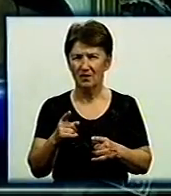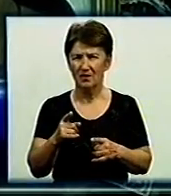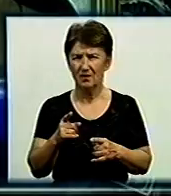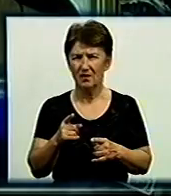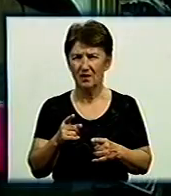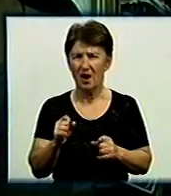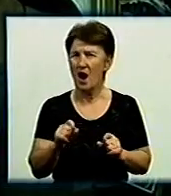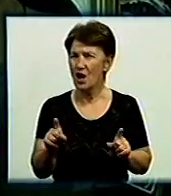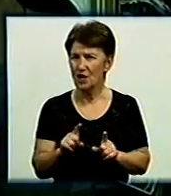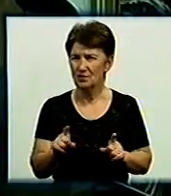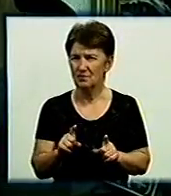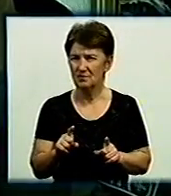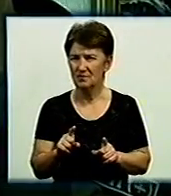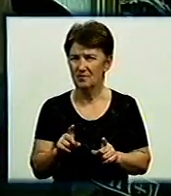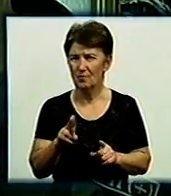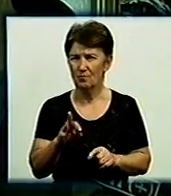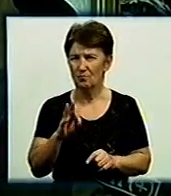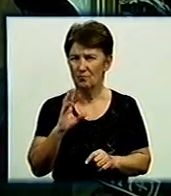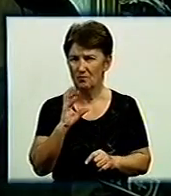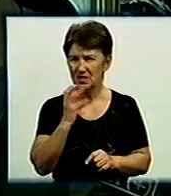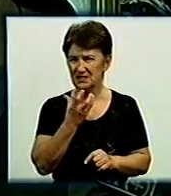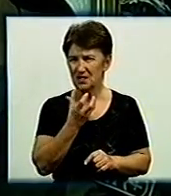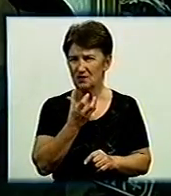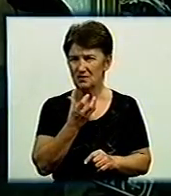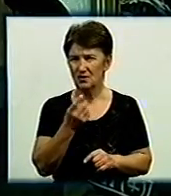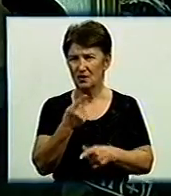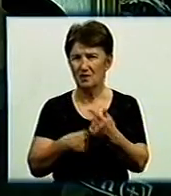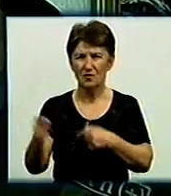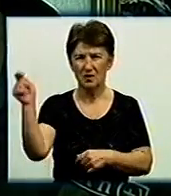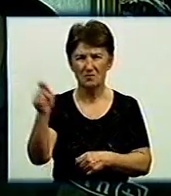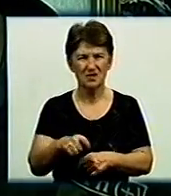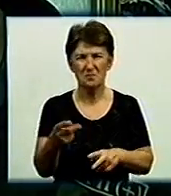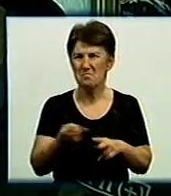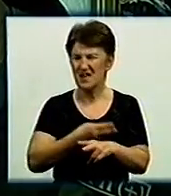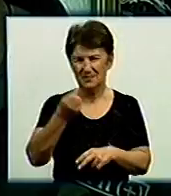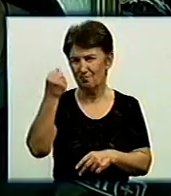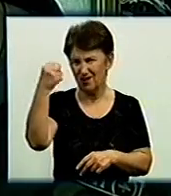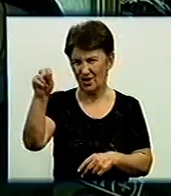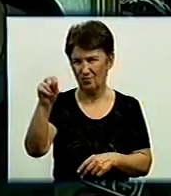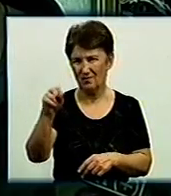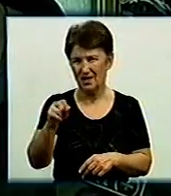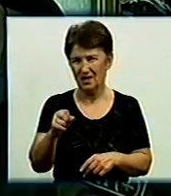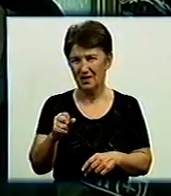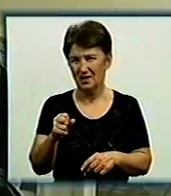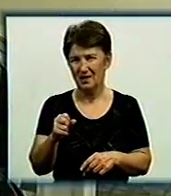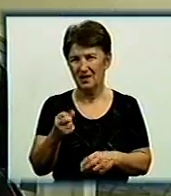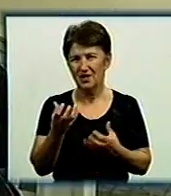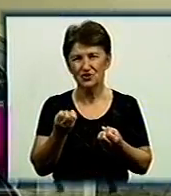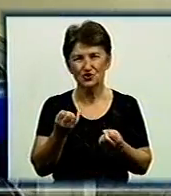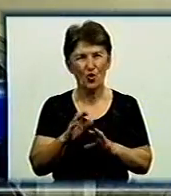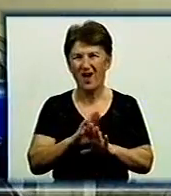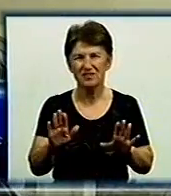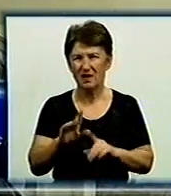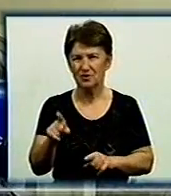А що? А по-серйозному повернулись без перемоги, це ще повертання не те. Першим